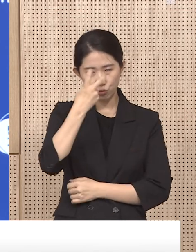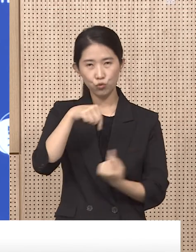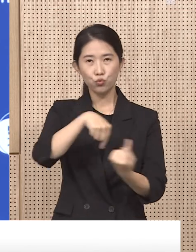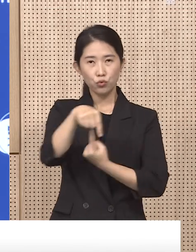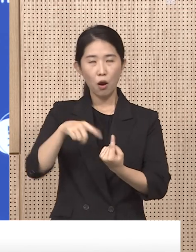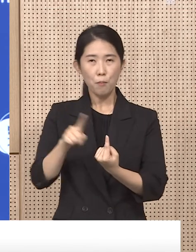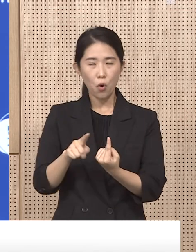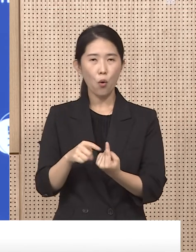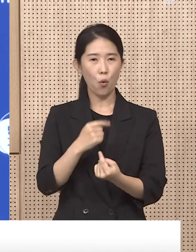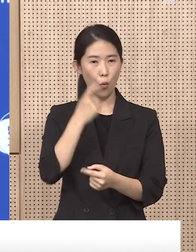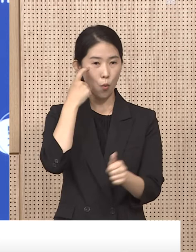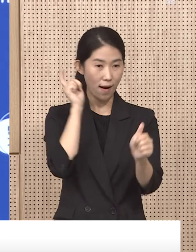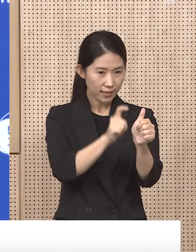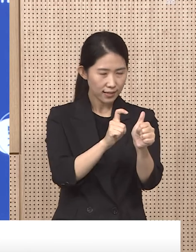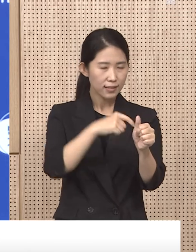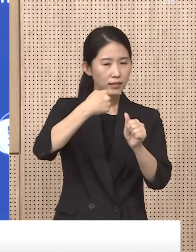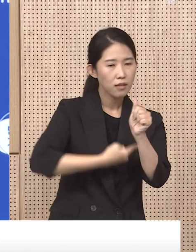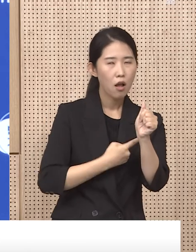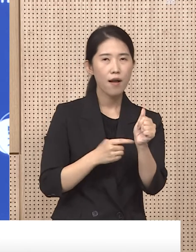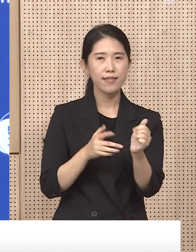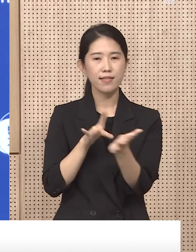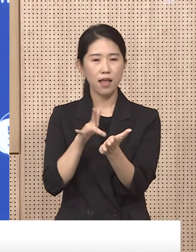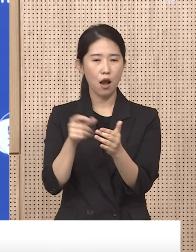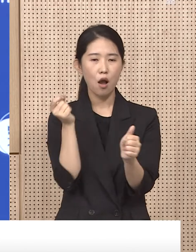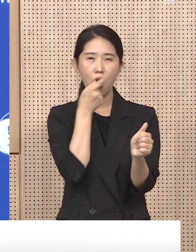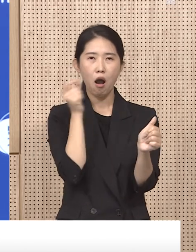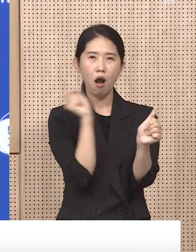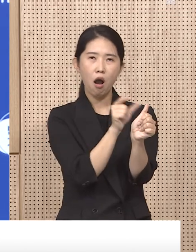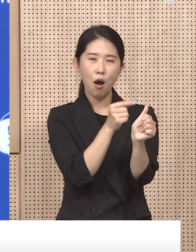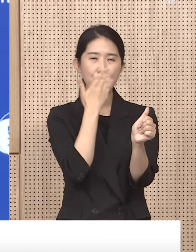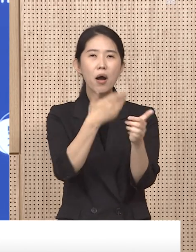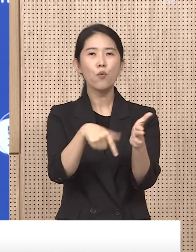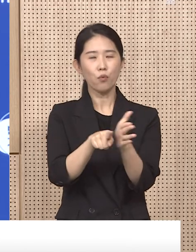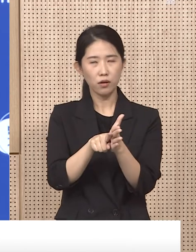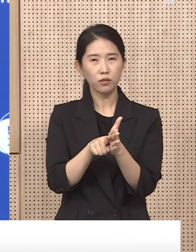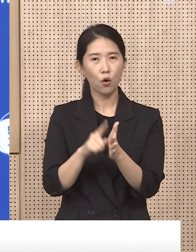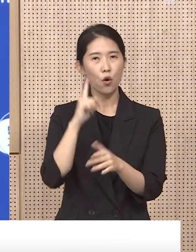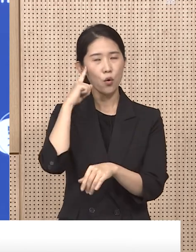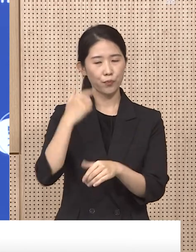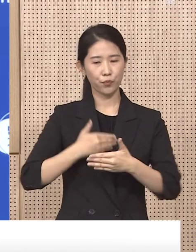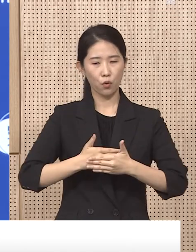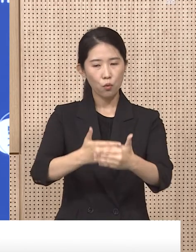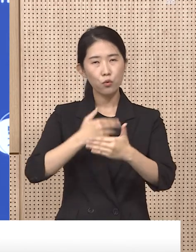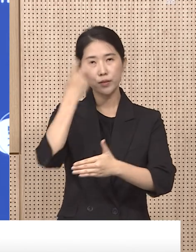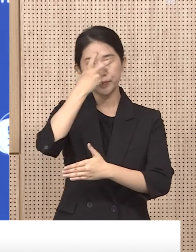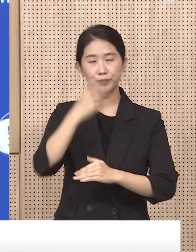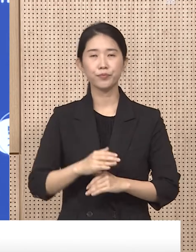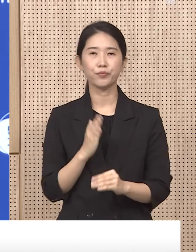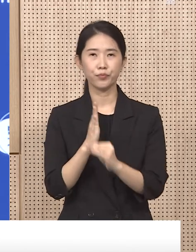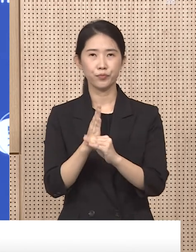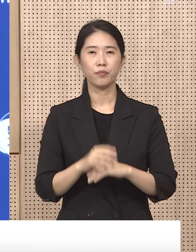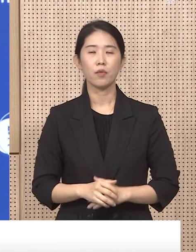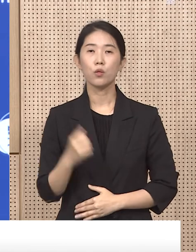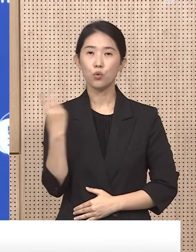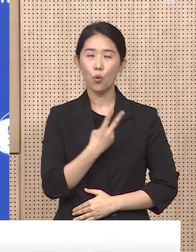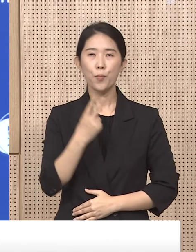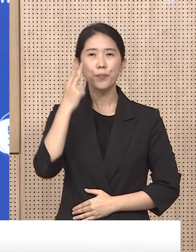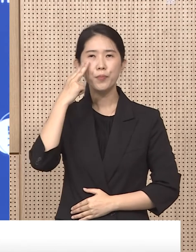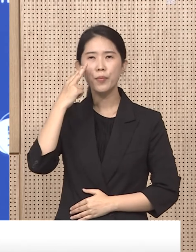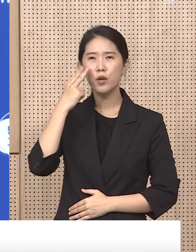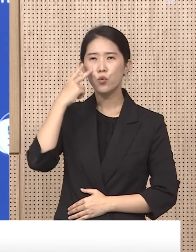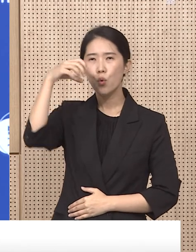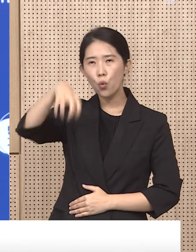및 투약까지 가능하도록 의료기관에 공고하고 있습니다. 미국의 경우 7월 한 달 동안 보고된 코로나19 신규 확진자